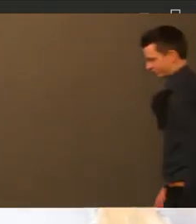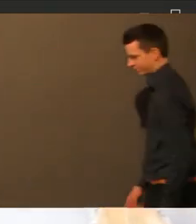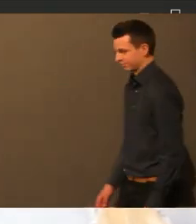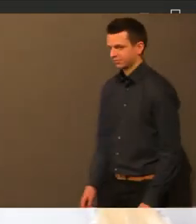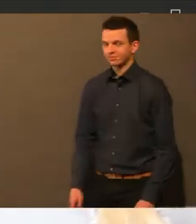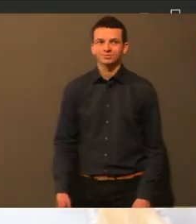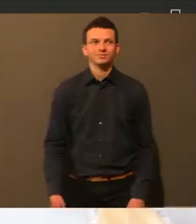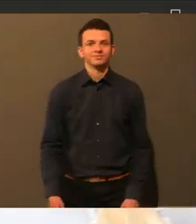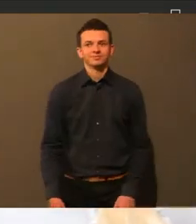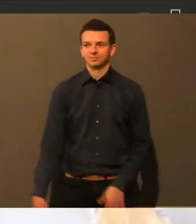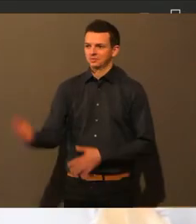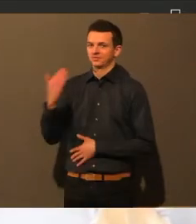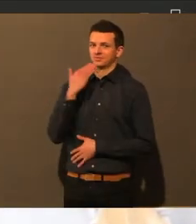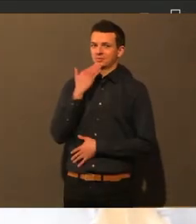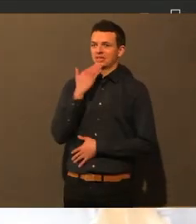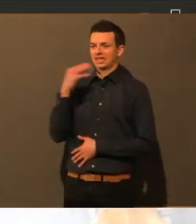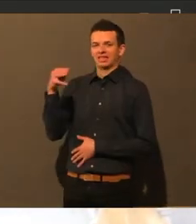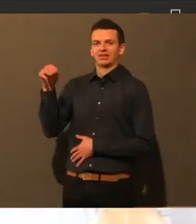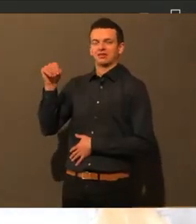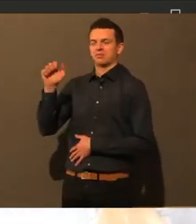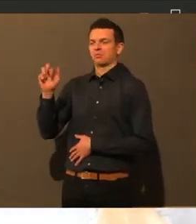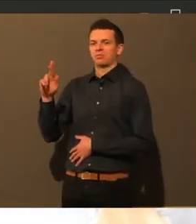Frage noch aus dem Chat vorlesen.